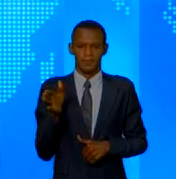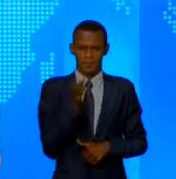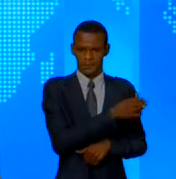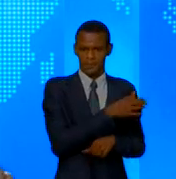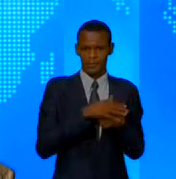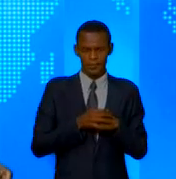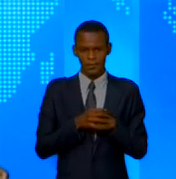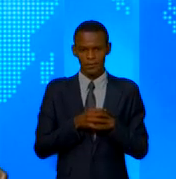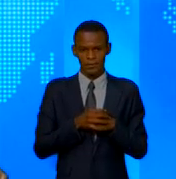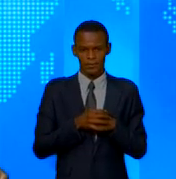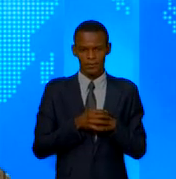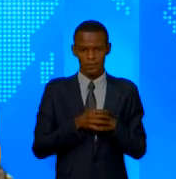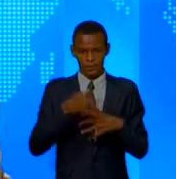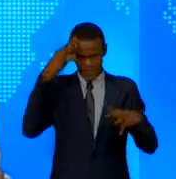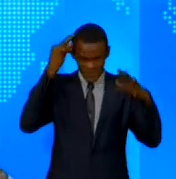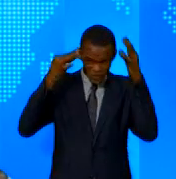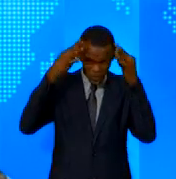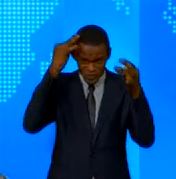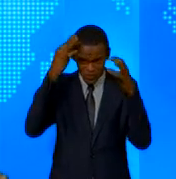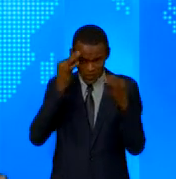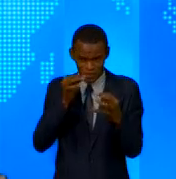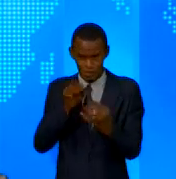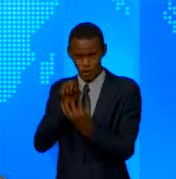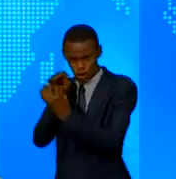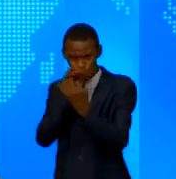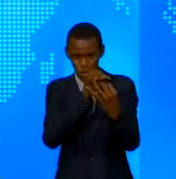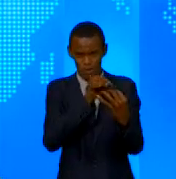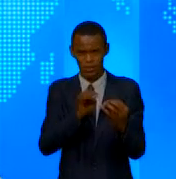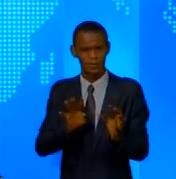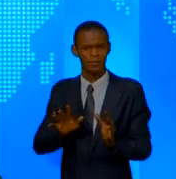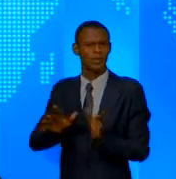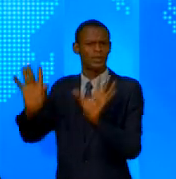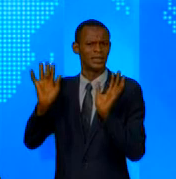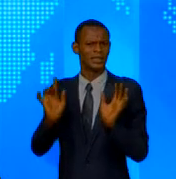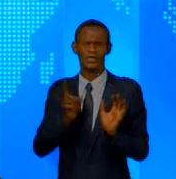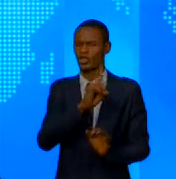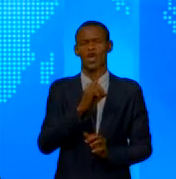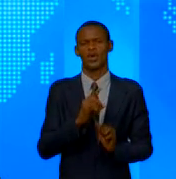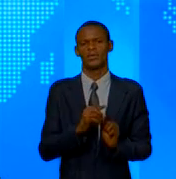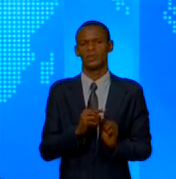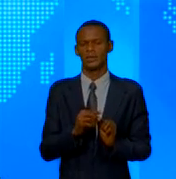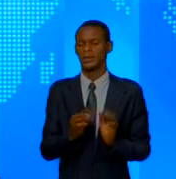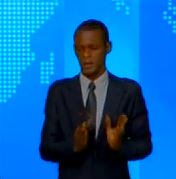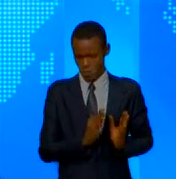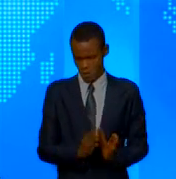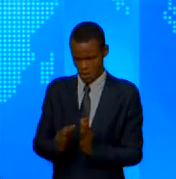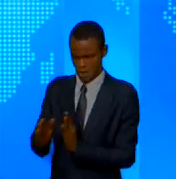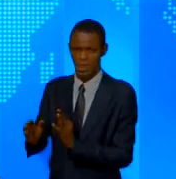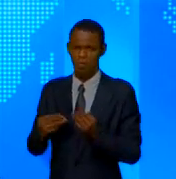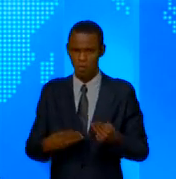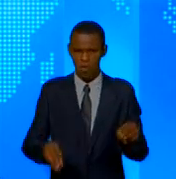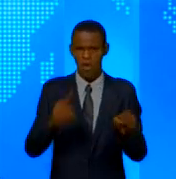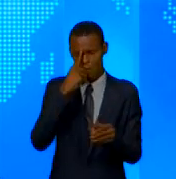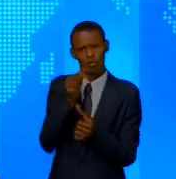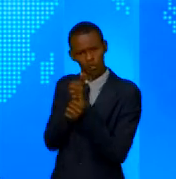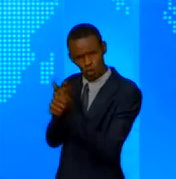restera désormais impunie. Des mécanismes efficaces de coopération judiciaire seront mis en place. C'est l'une des recommandations de la